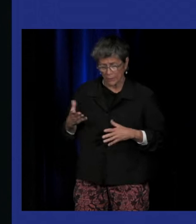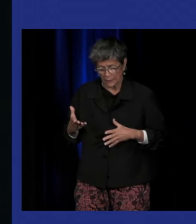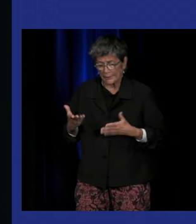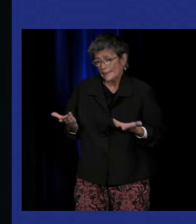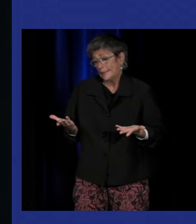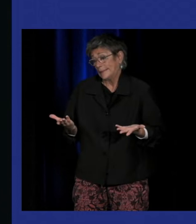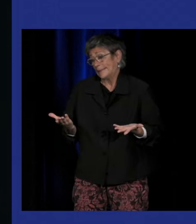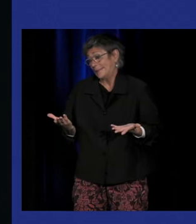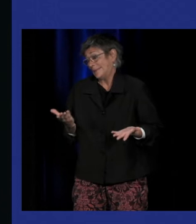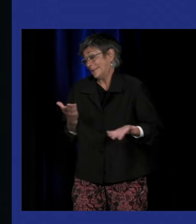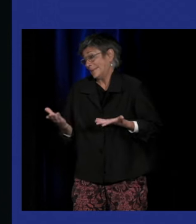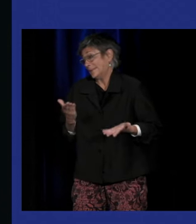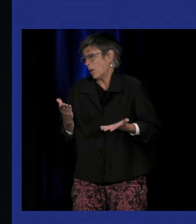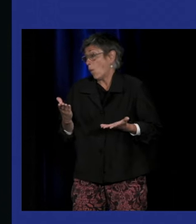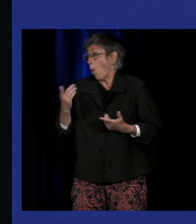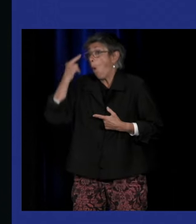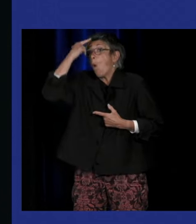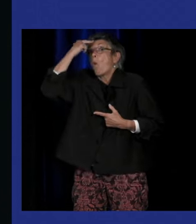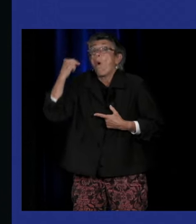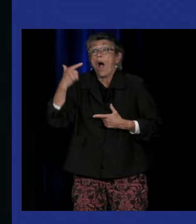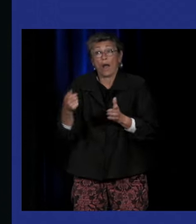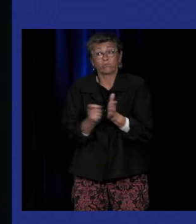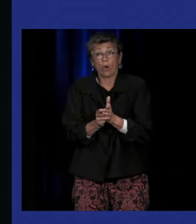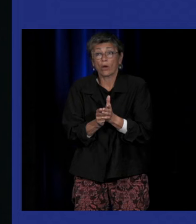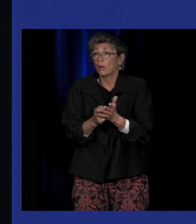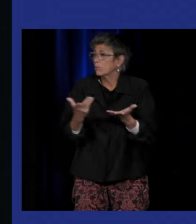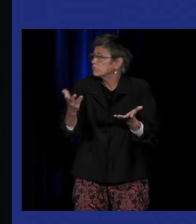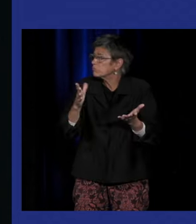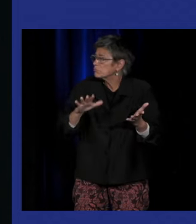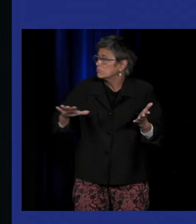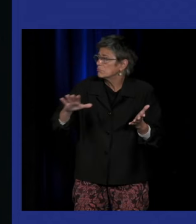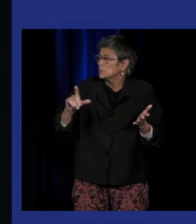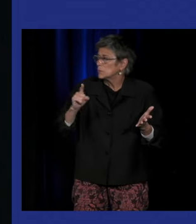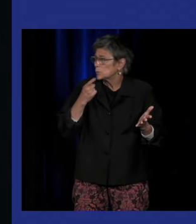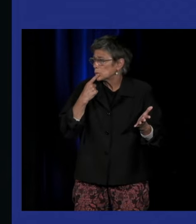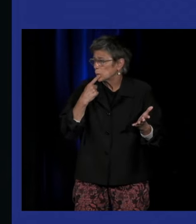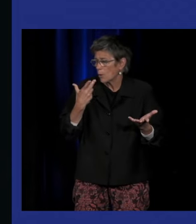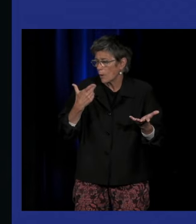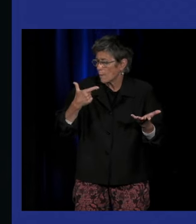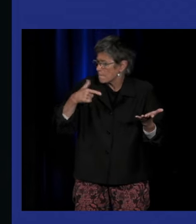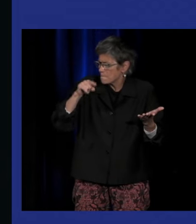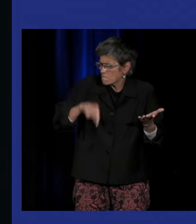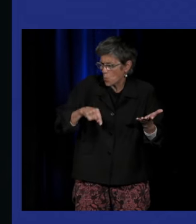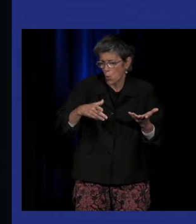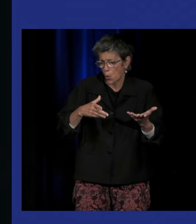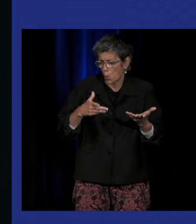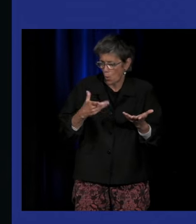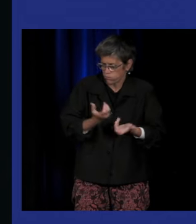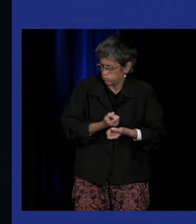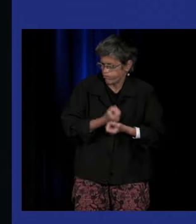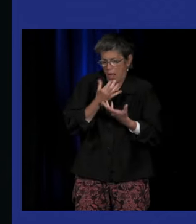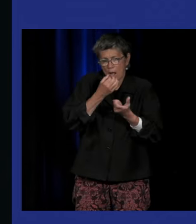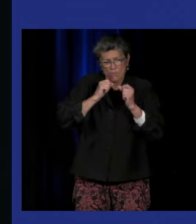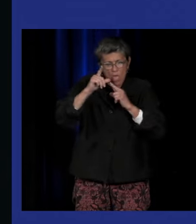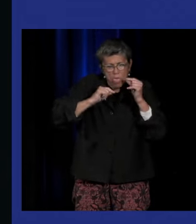'on pense que l'humanité des sourds, elle ne peut se révéler que à condition que ce soit la parole